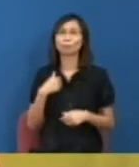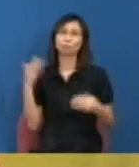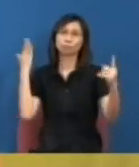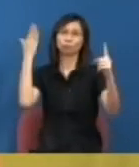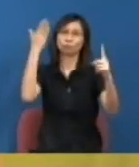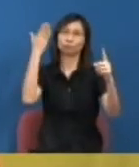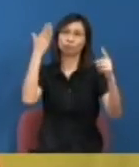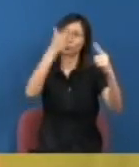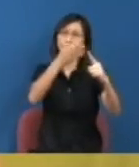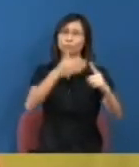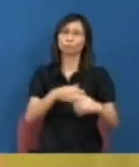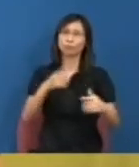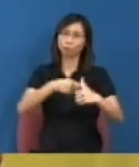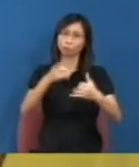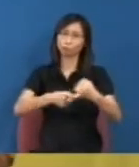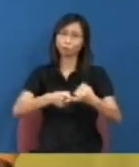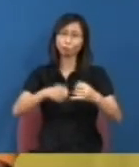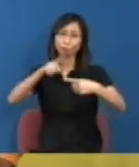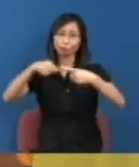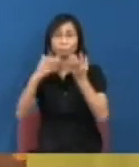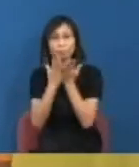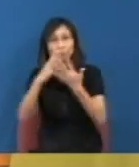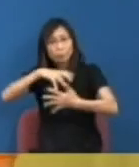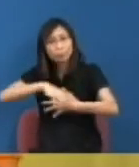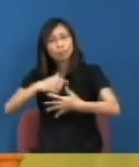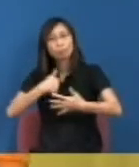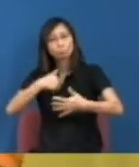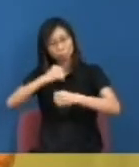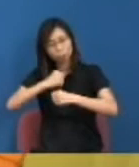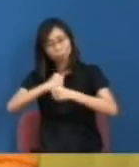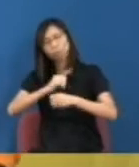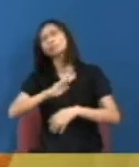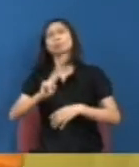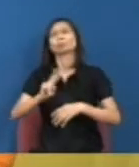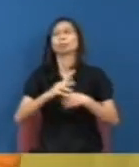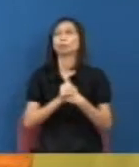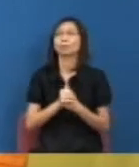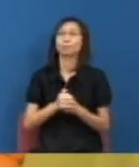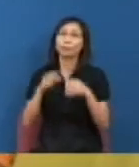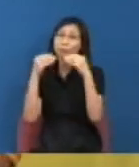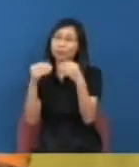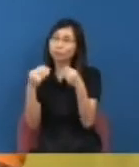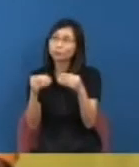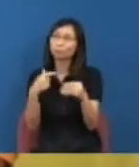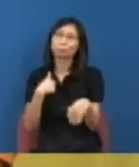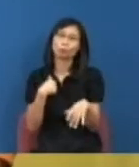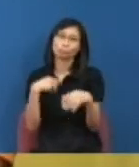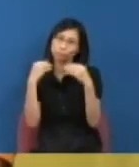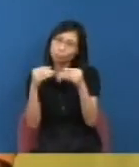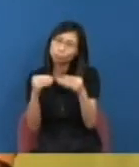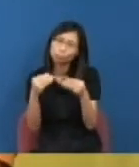就是你始終在大學裏面譬如說我也是一個打工仔即是教授其實某程度上教授即我一直覺得就是